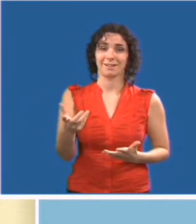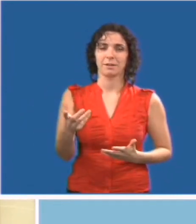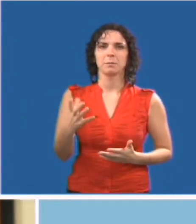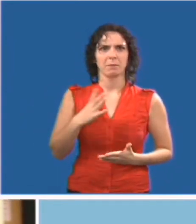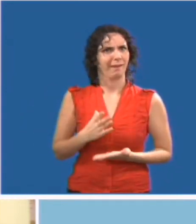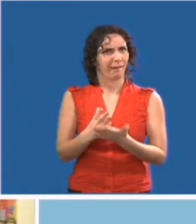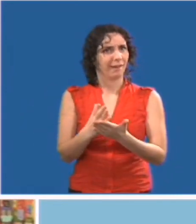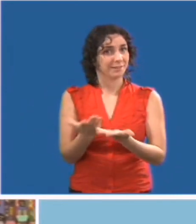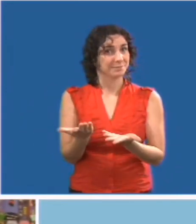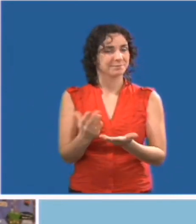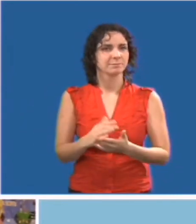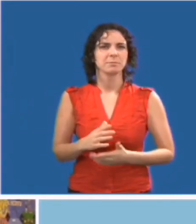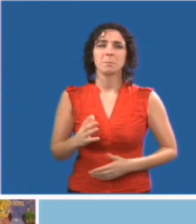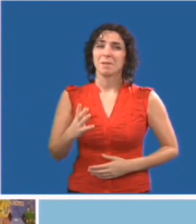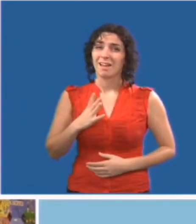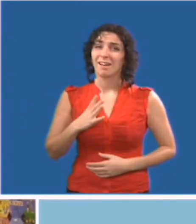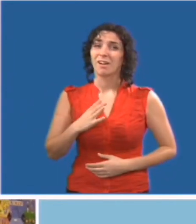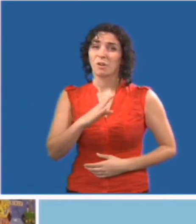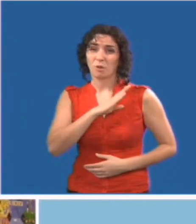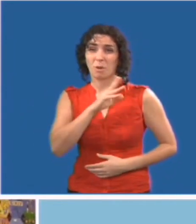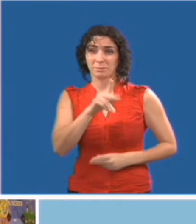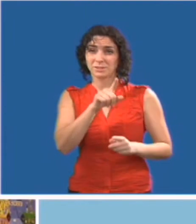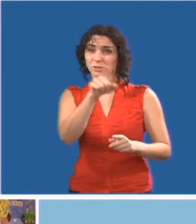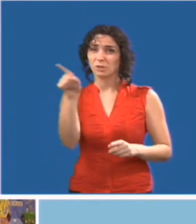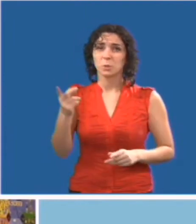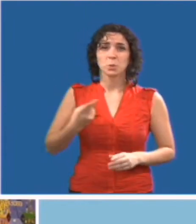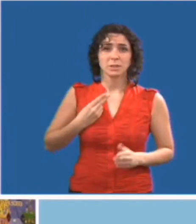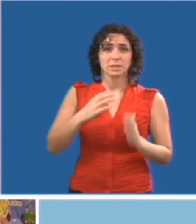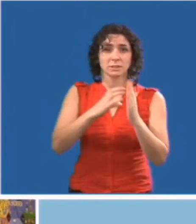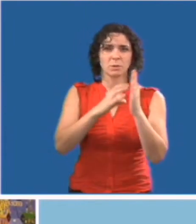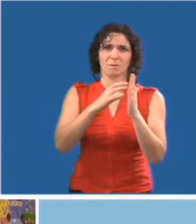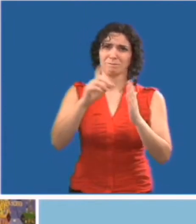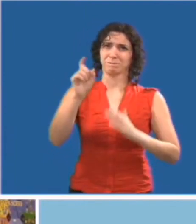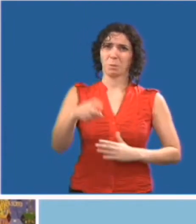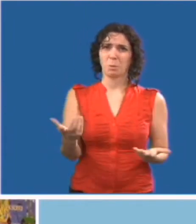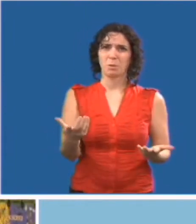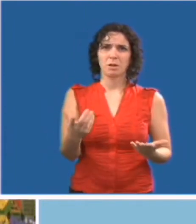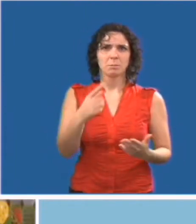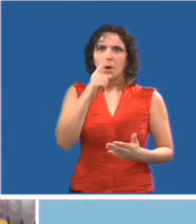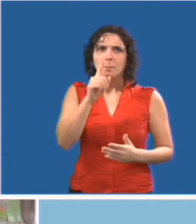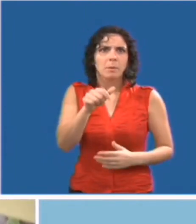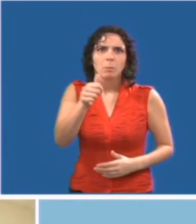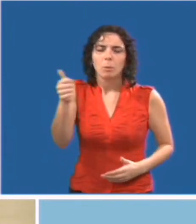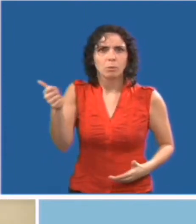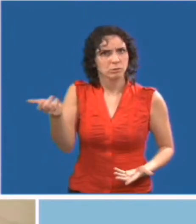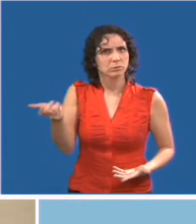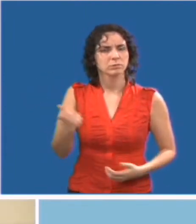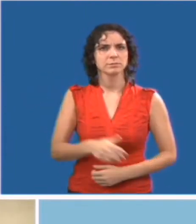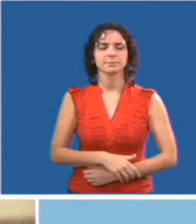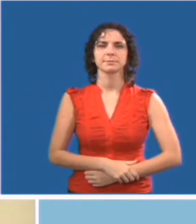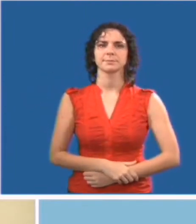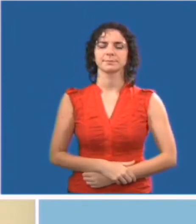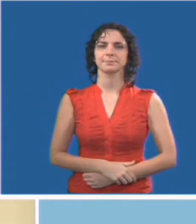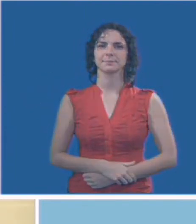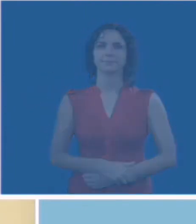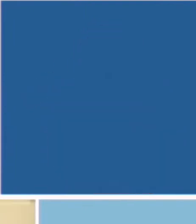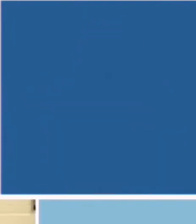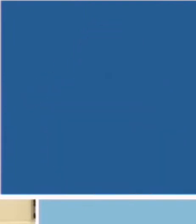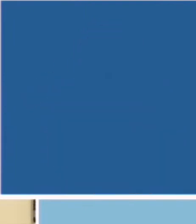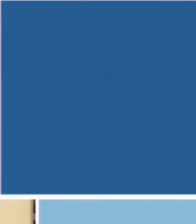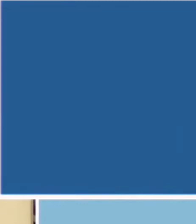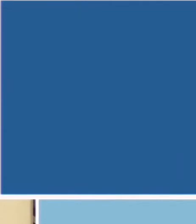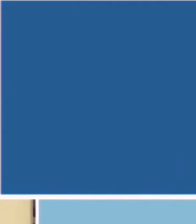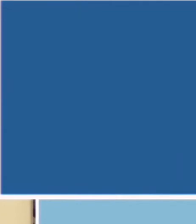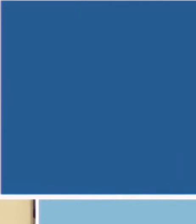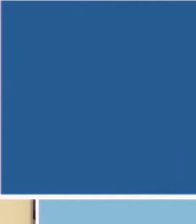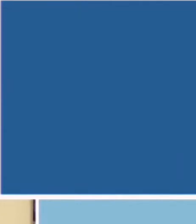plupart d'entre nous, un ascenseur est un instrument pratique, mais pour certains, c'est le seul moyen d'accéder à certaines